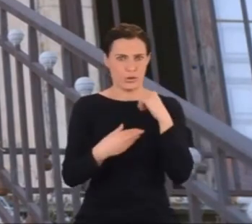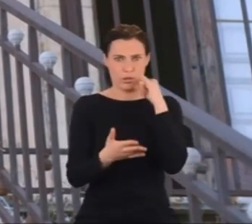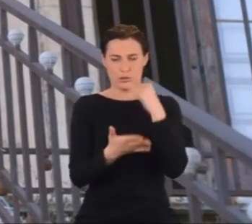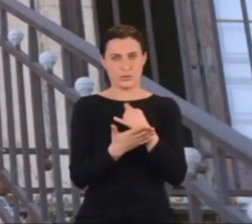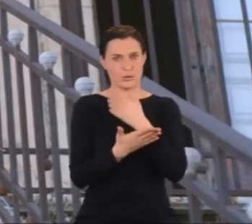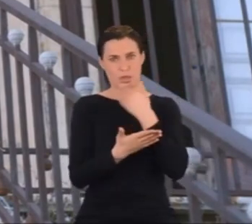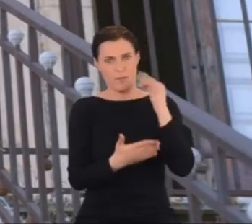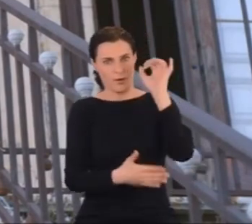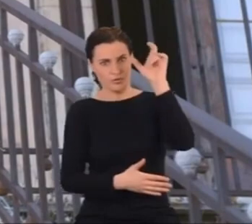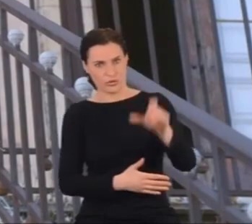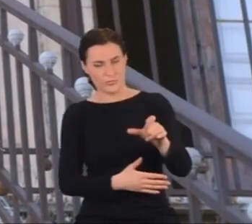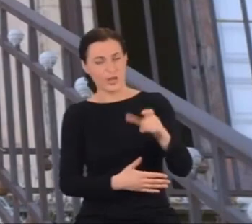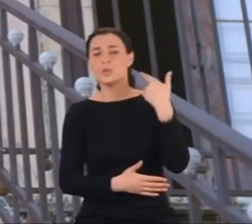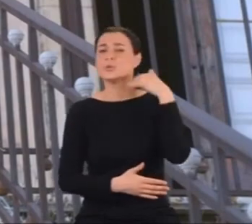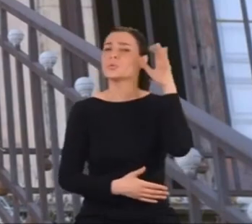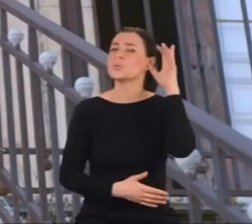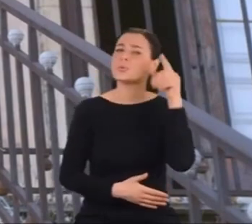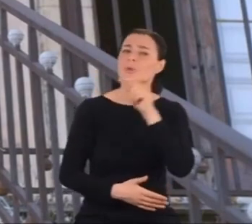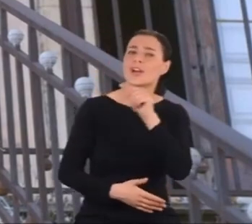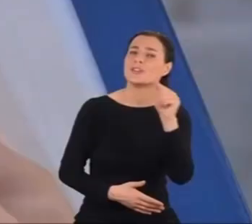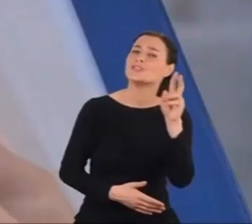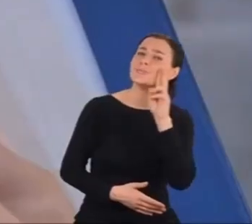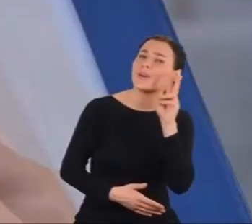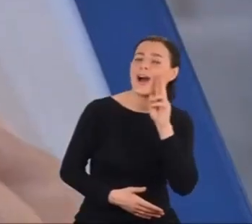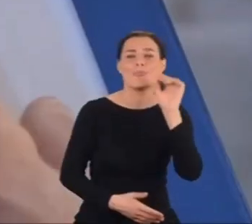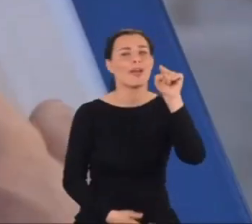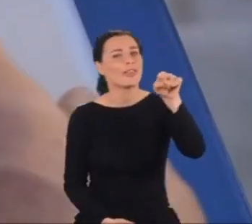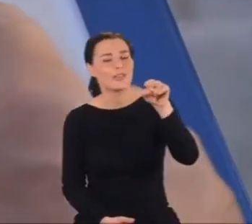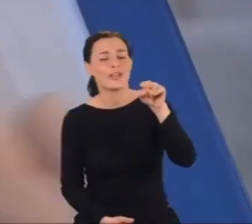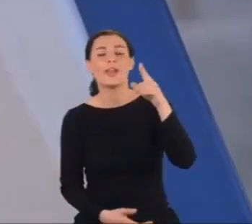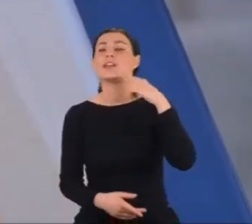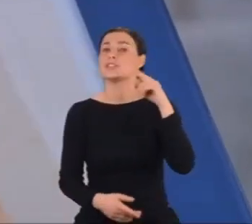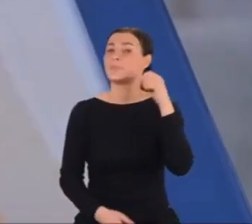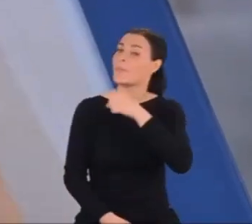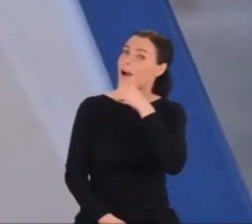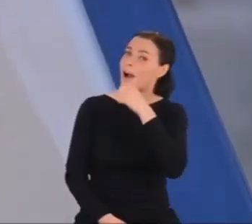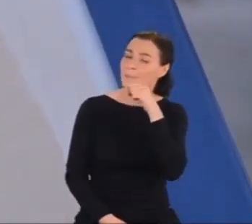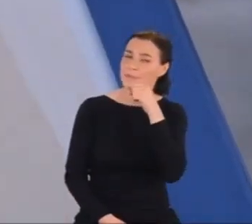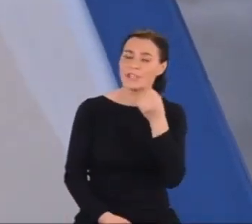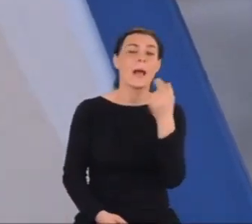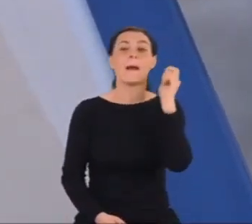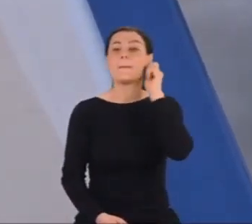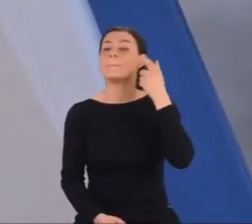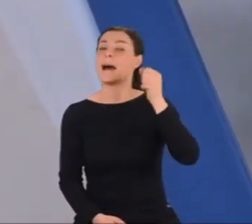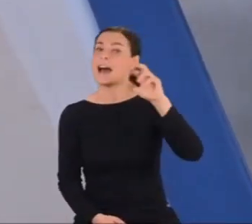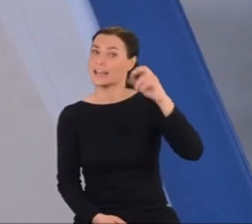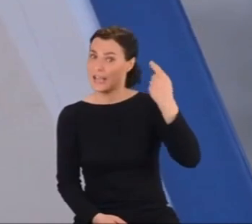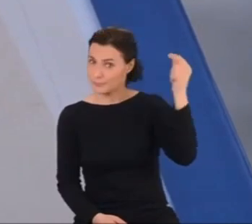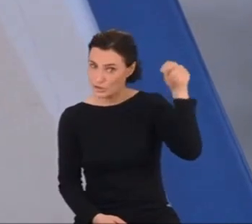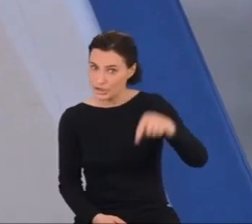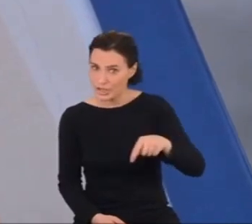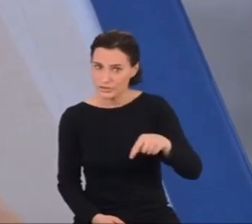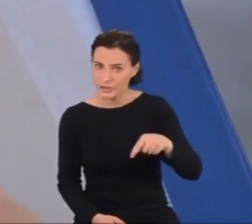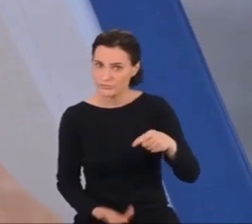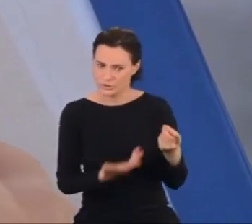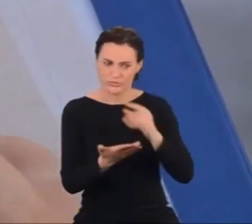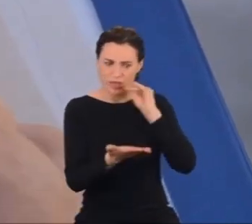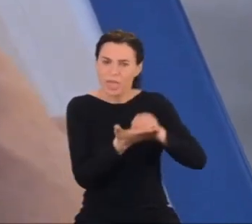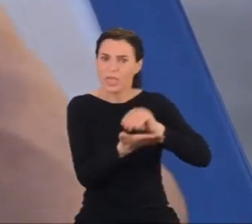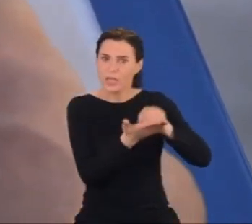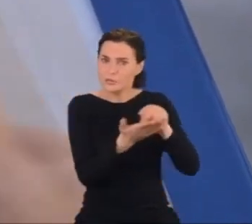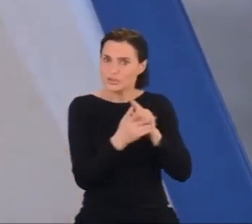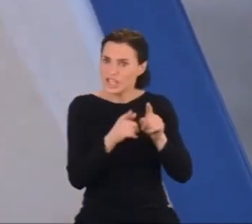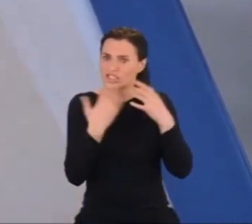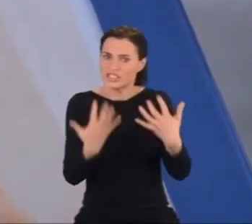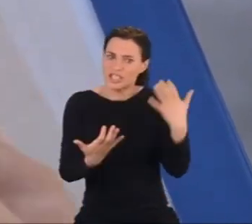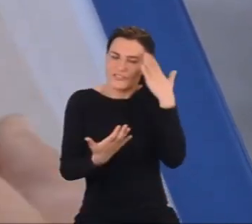Co słychać u ciebie i u mamy? Babcia już wróciła? Maria też przyjedzie? Chcę wiedzieć, co się dzieje w domu.